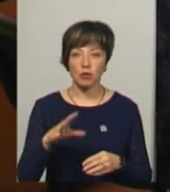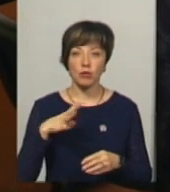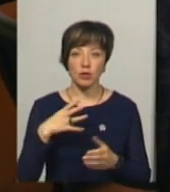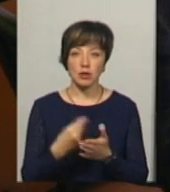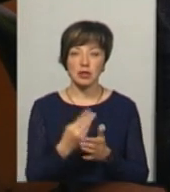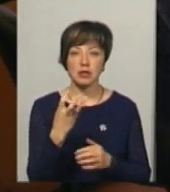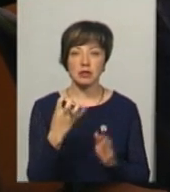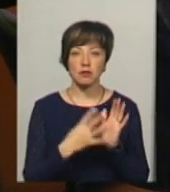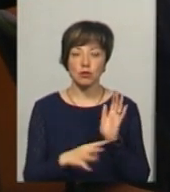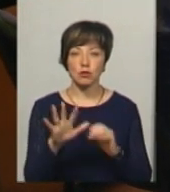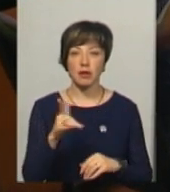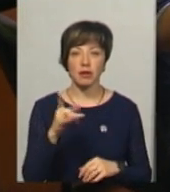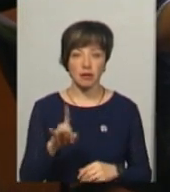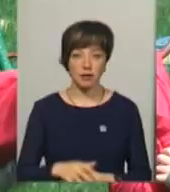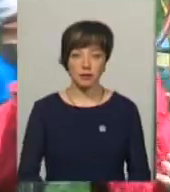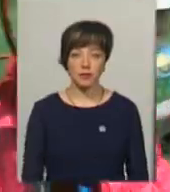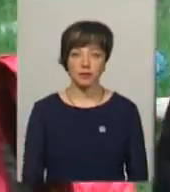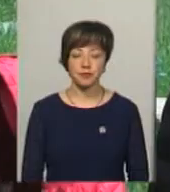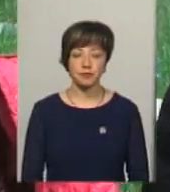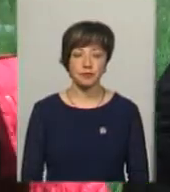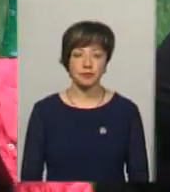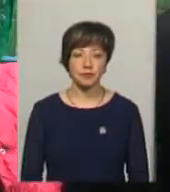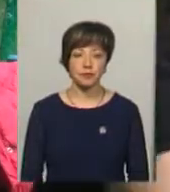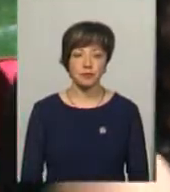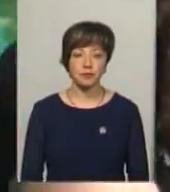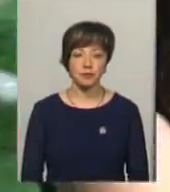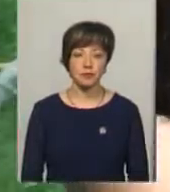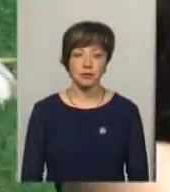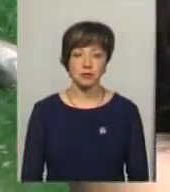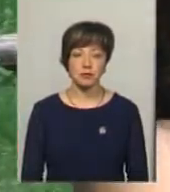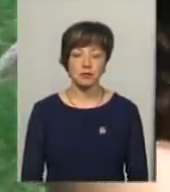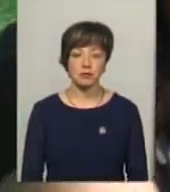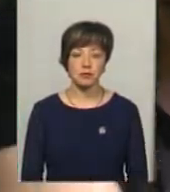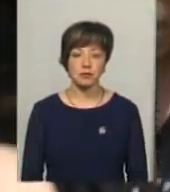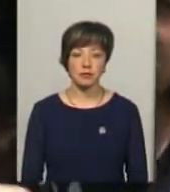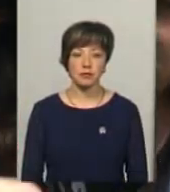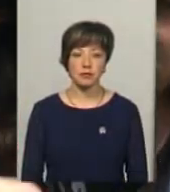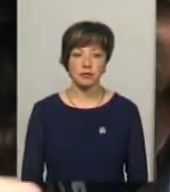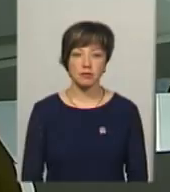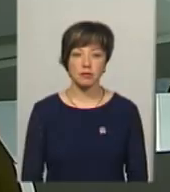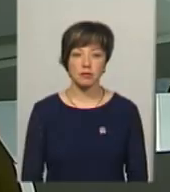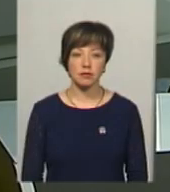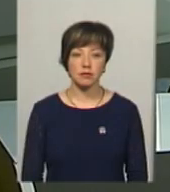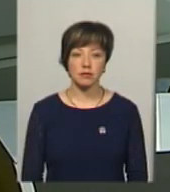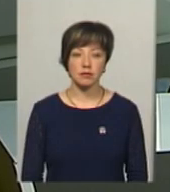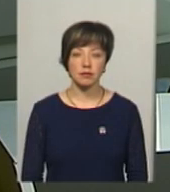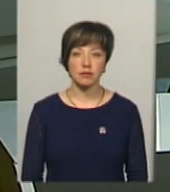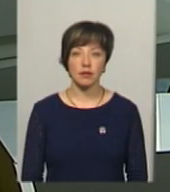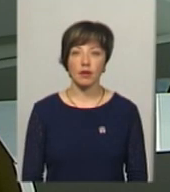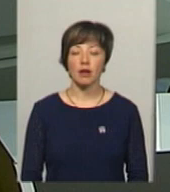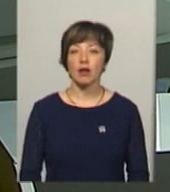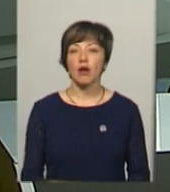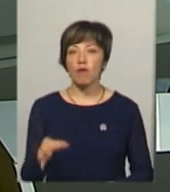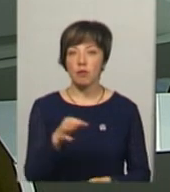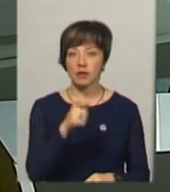складала 395 гривень. Тетяна Ворожцова, Олександр Гришевський. Новини Поділля. Центр. Нагадаю, в